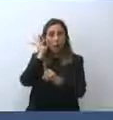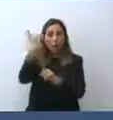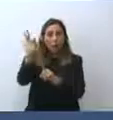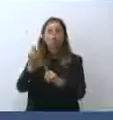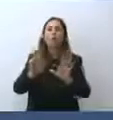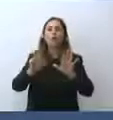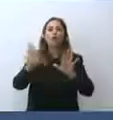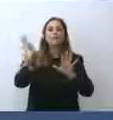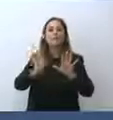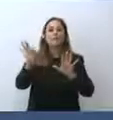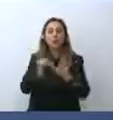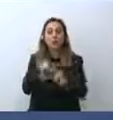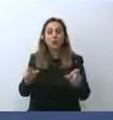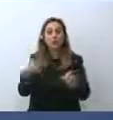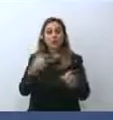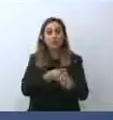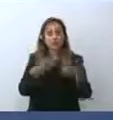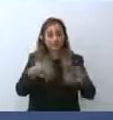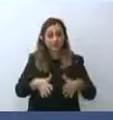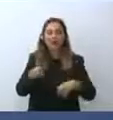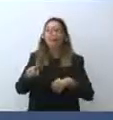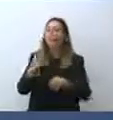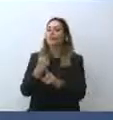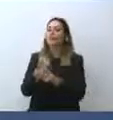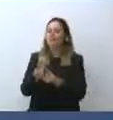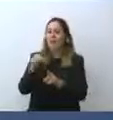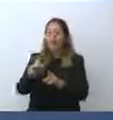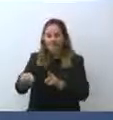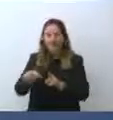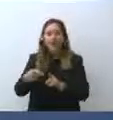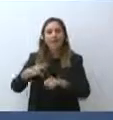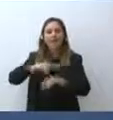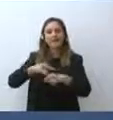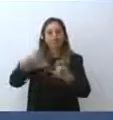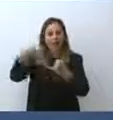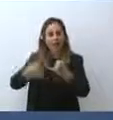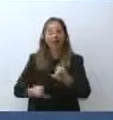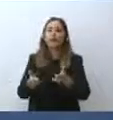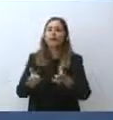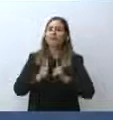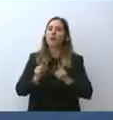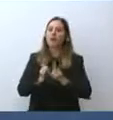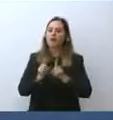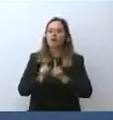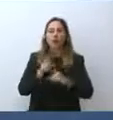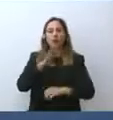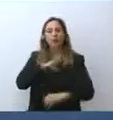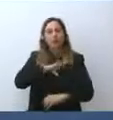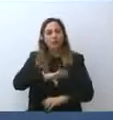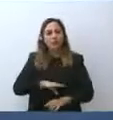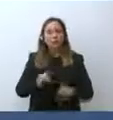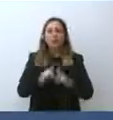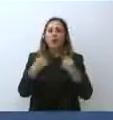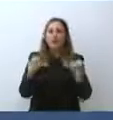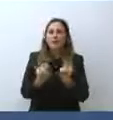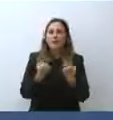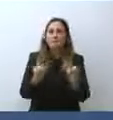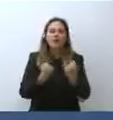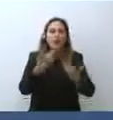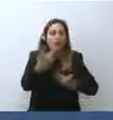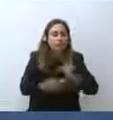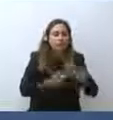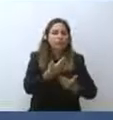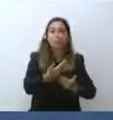% per fine settembre che dà ovviamente un grande conforto sia per la ripresa dell'attività produttiva sia per la